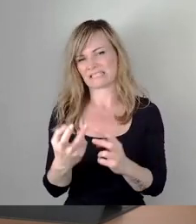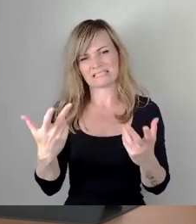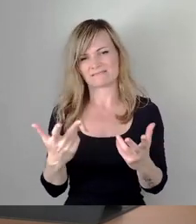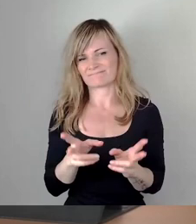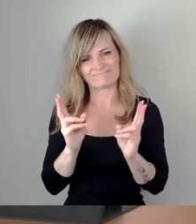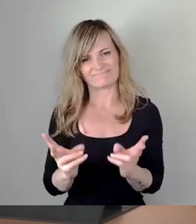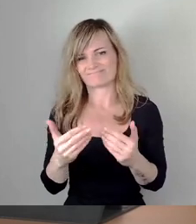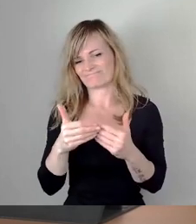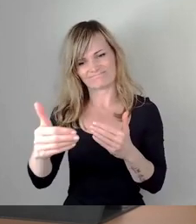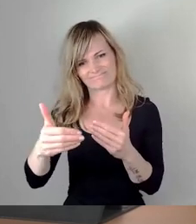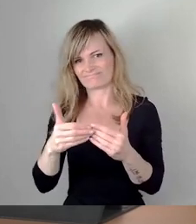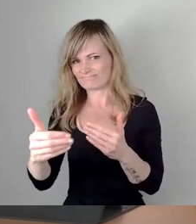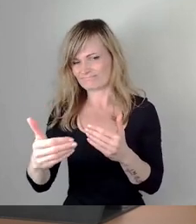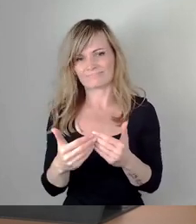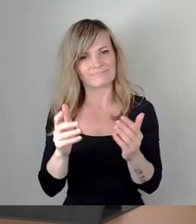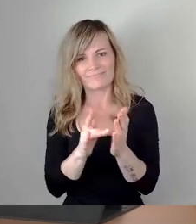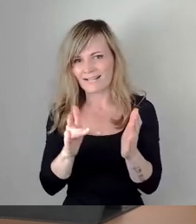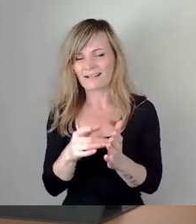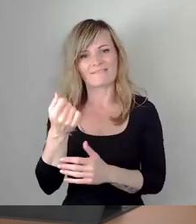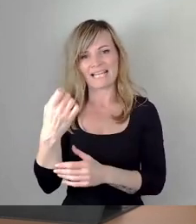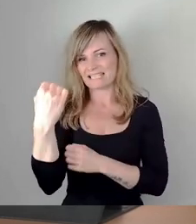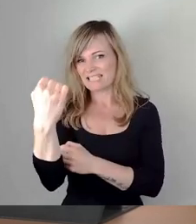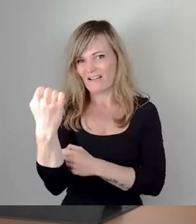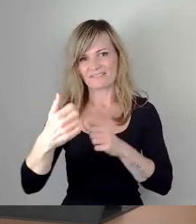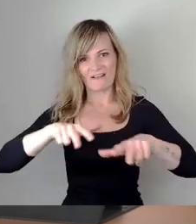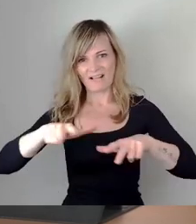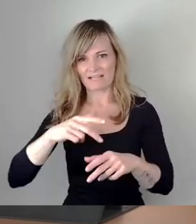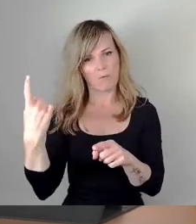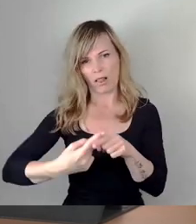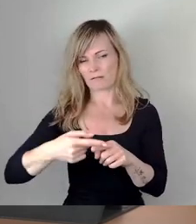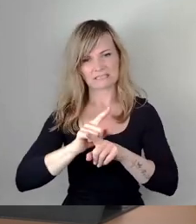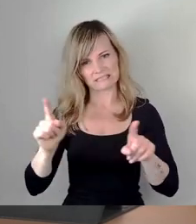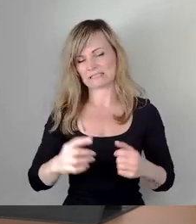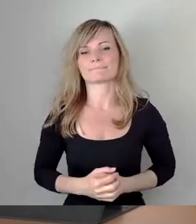umsetzbar, weil diese Finanzkraft hat die Verwaltung oder die Stadt Dresden nicht.